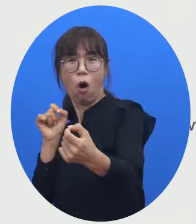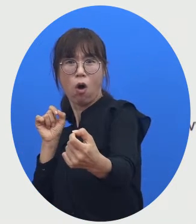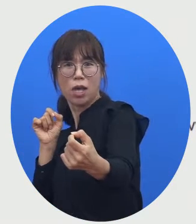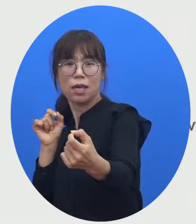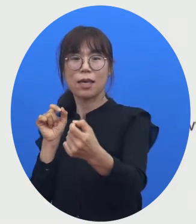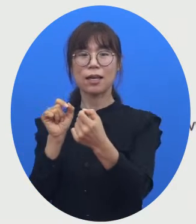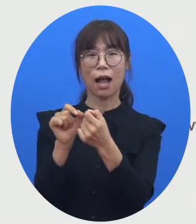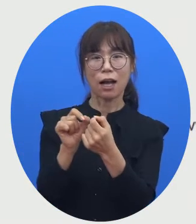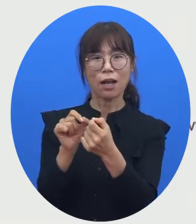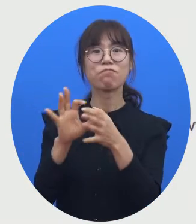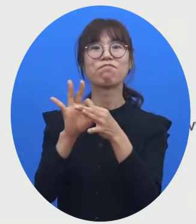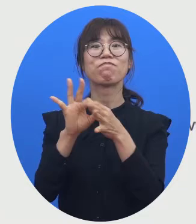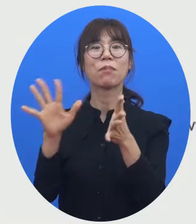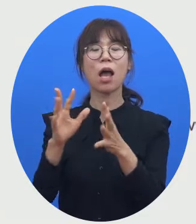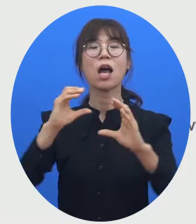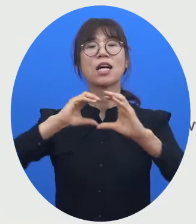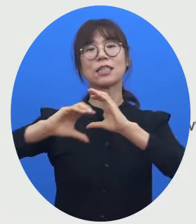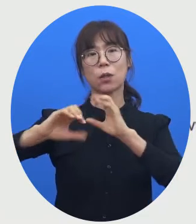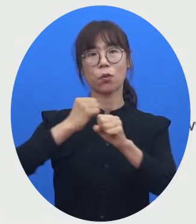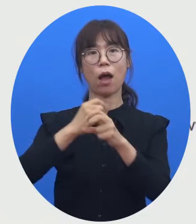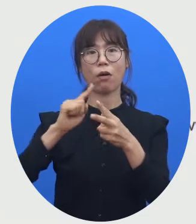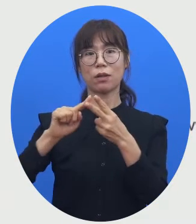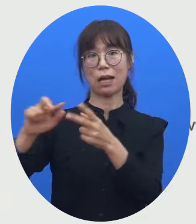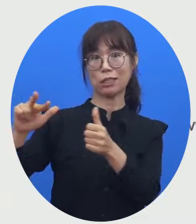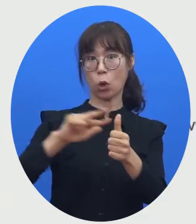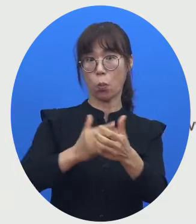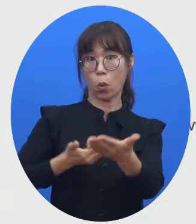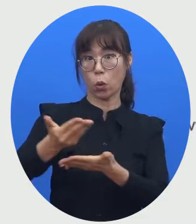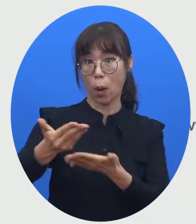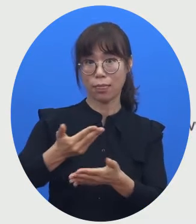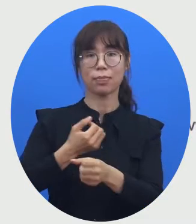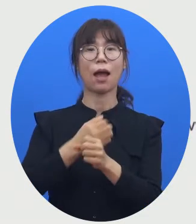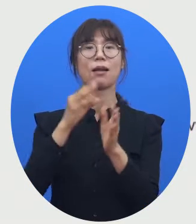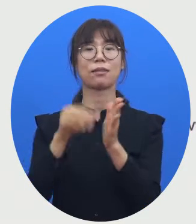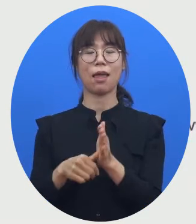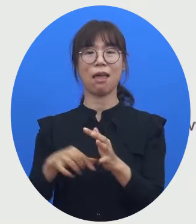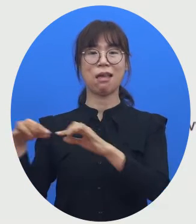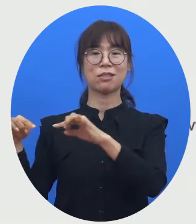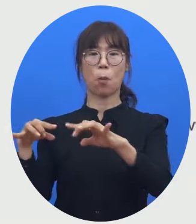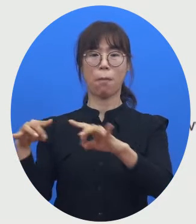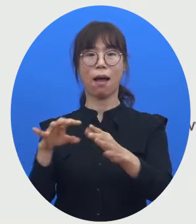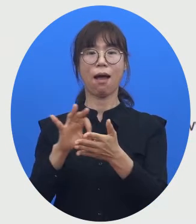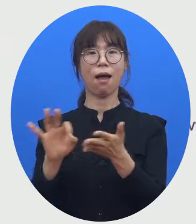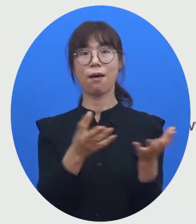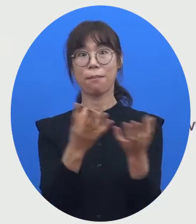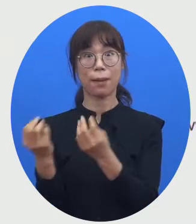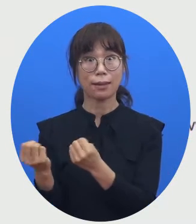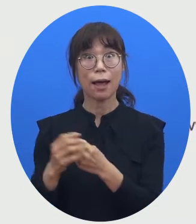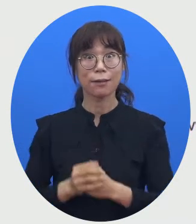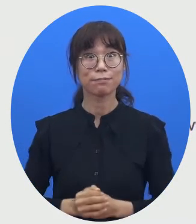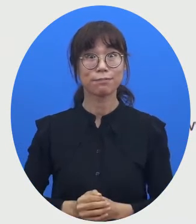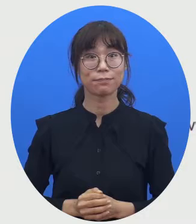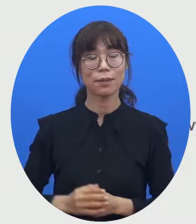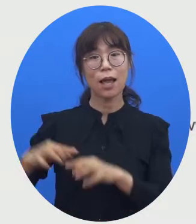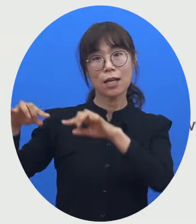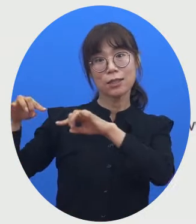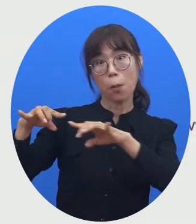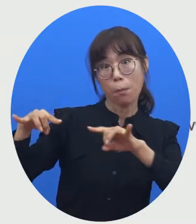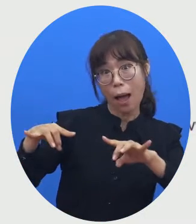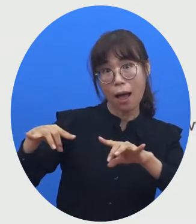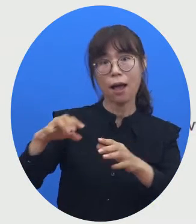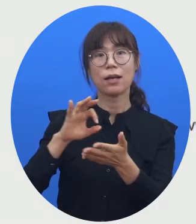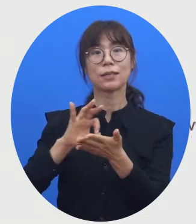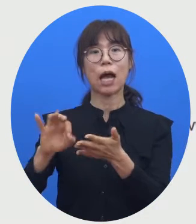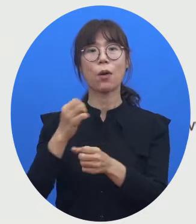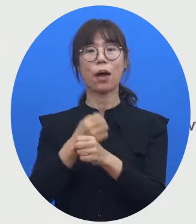의사소통을 하거나 정보를 교환하고자 할 때 우리가 전파를 많이 이용하죠. 그런데 이런 전파라고 하는